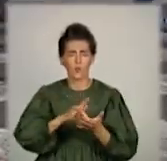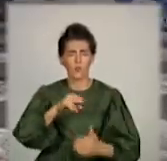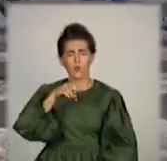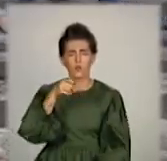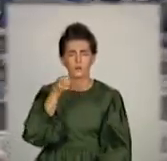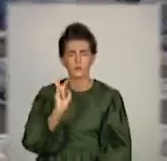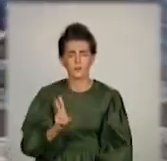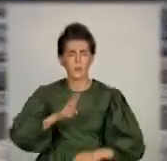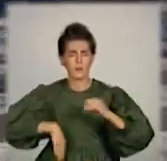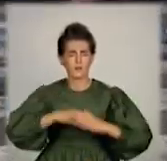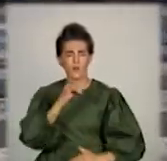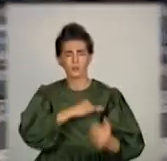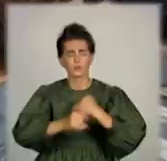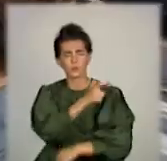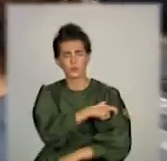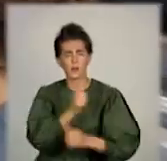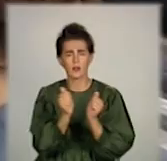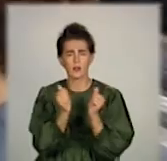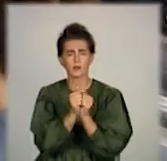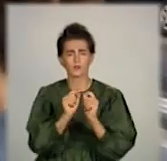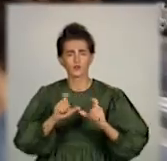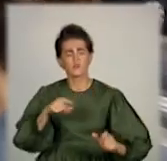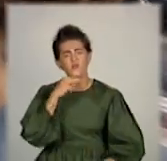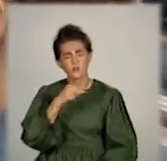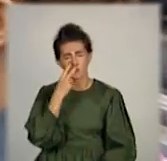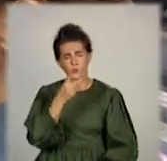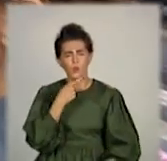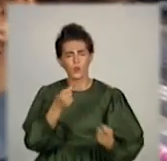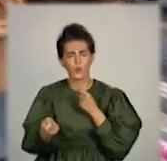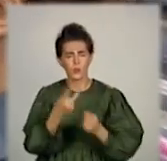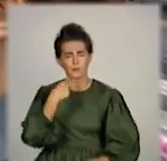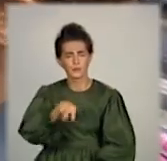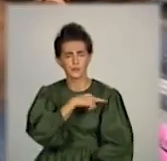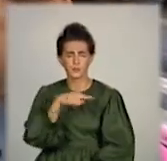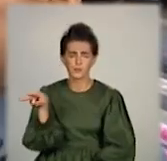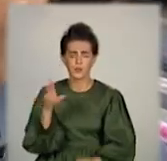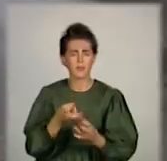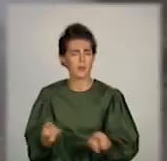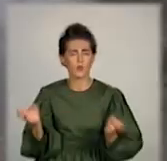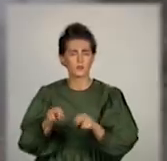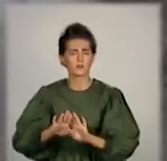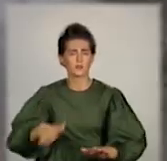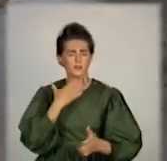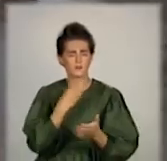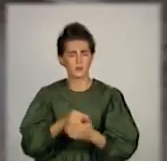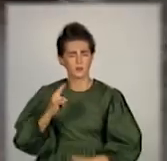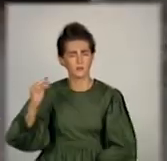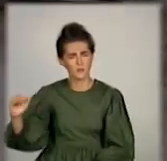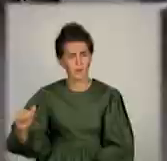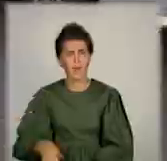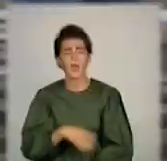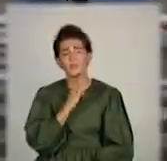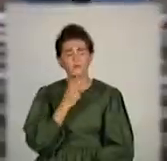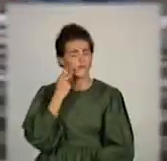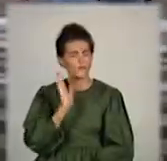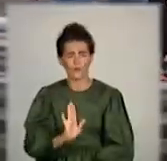профілактичні рейди біля навчальних заходів. Будьте пильні, дивіться в обабич, не залишайте дитину. Пані Олена завжди проведжає донку до